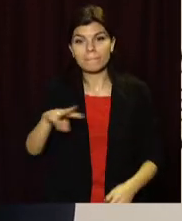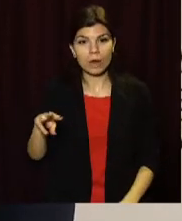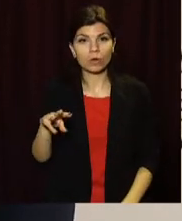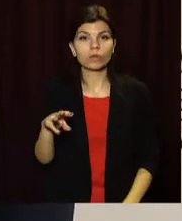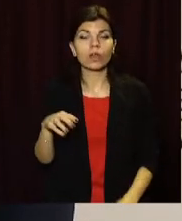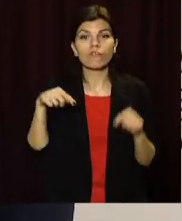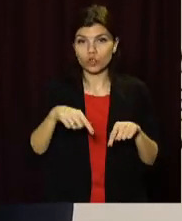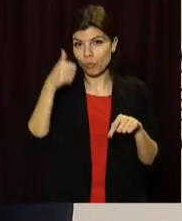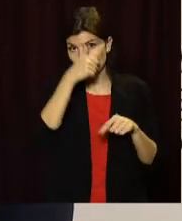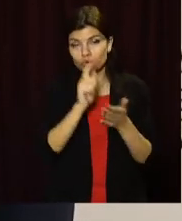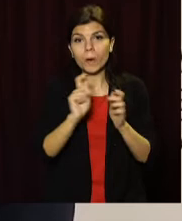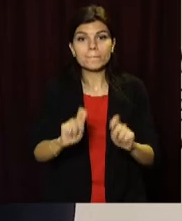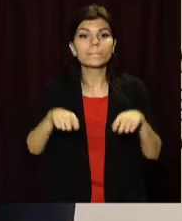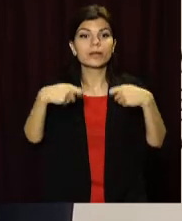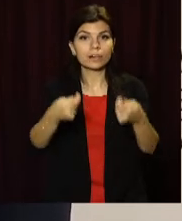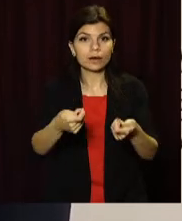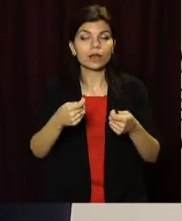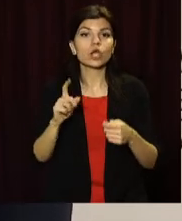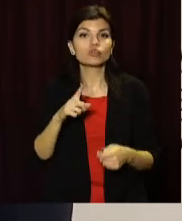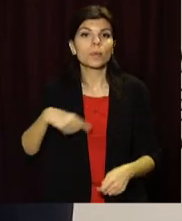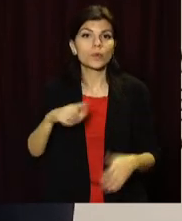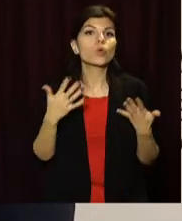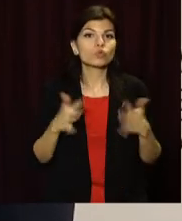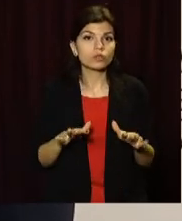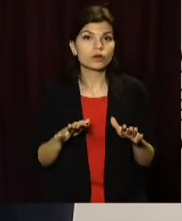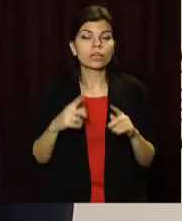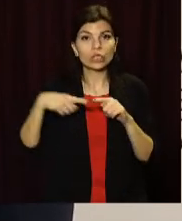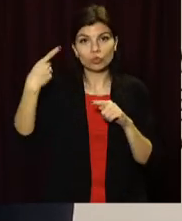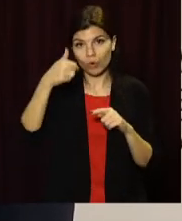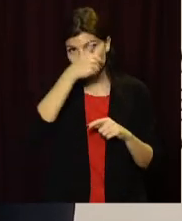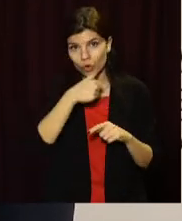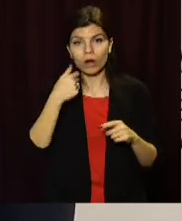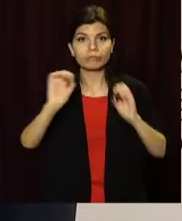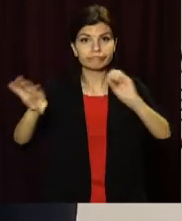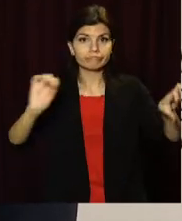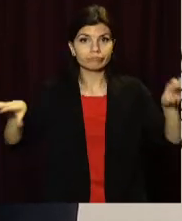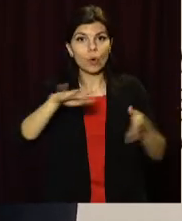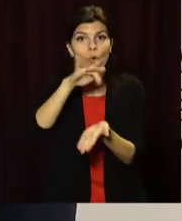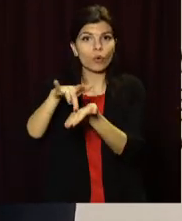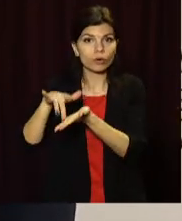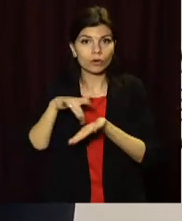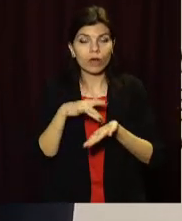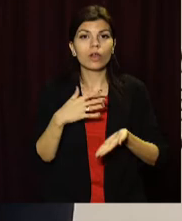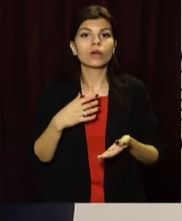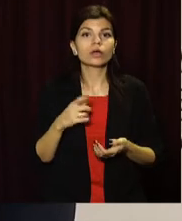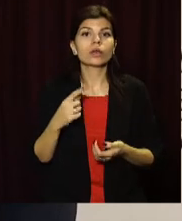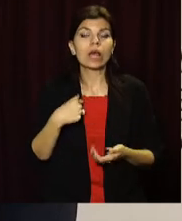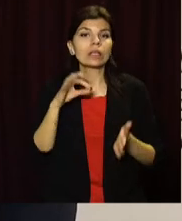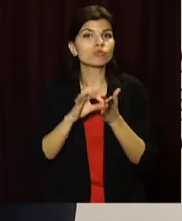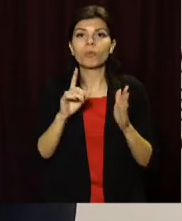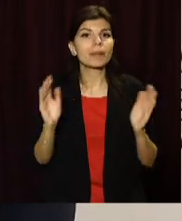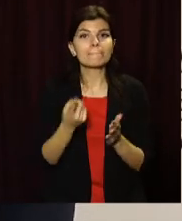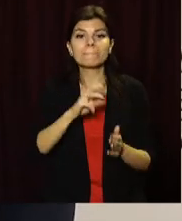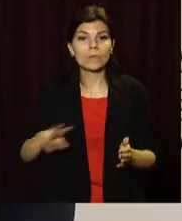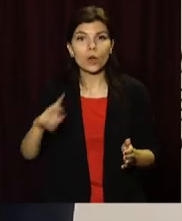В цьому році повинні вони передати, і щоб ми вже, мабуть, в наступному році розвезли їх по регіонам. Наша мета, щоб не менше мільйона